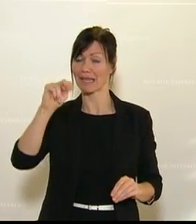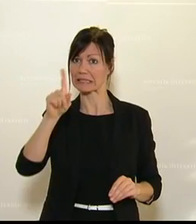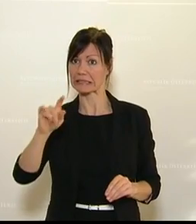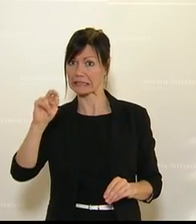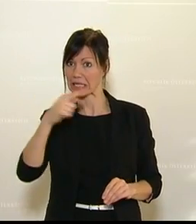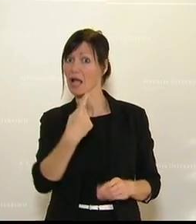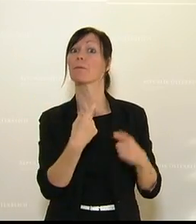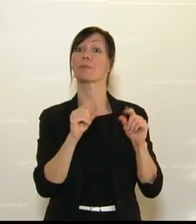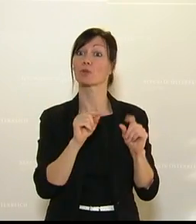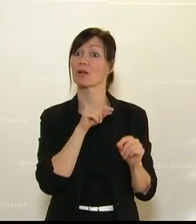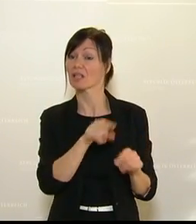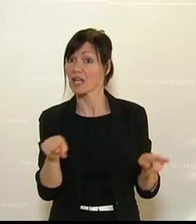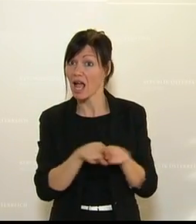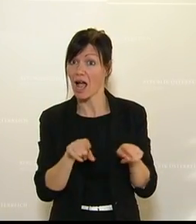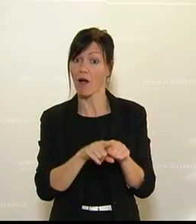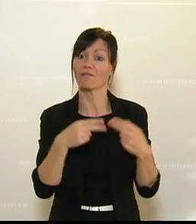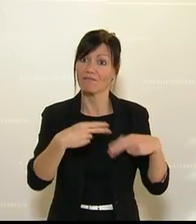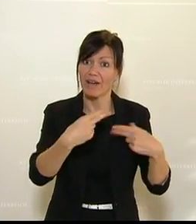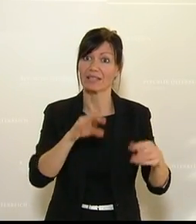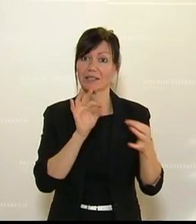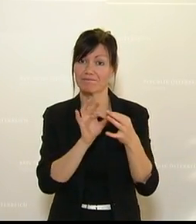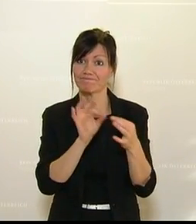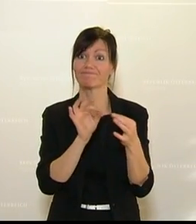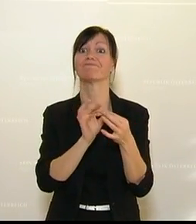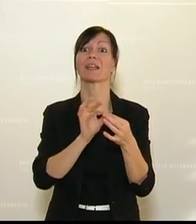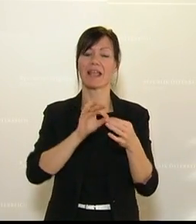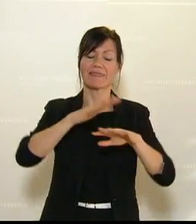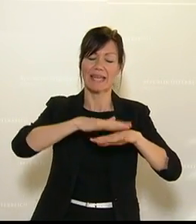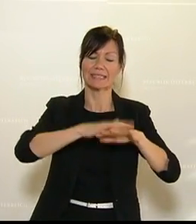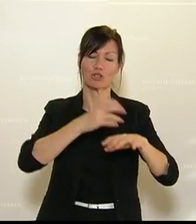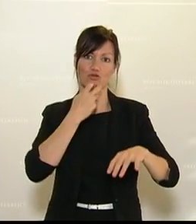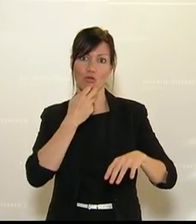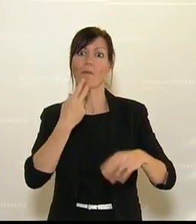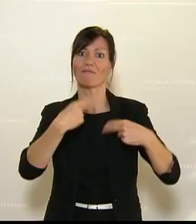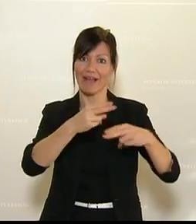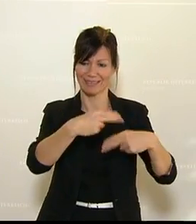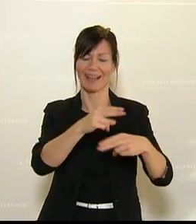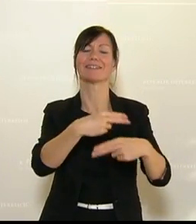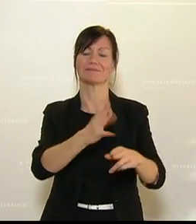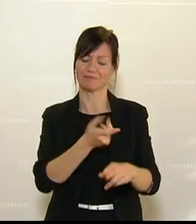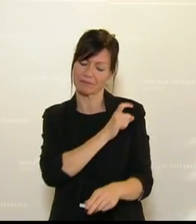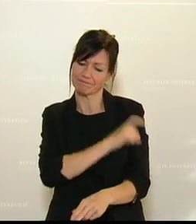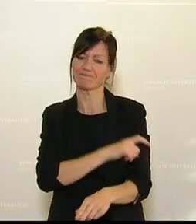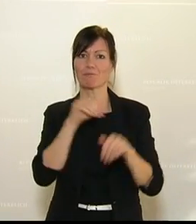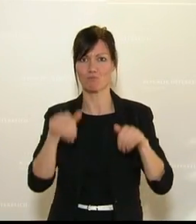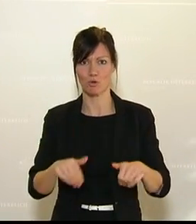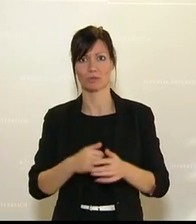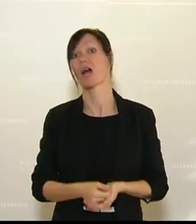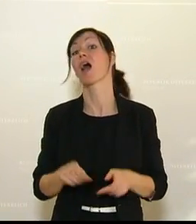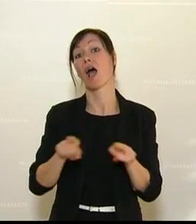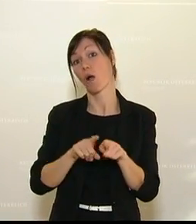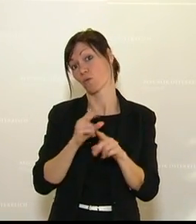die Resilienz auch der Netze gegeben ist, die Verbindungen im Netzwerk gestärkt werden. Wir müssen auch die Digitalisierung des österreichischen